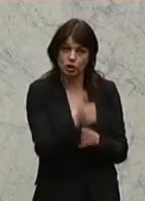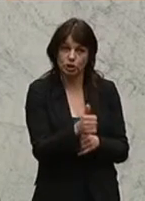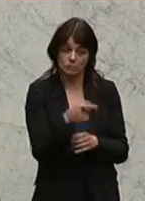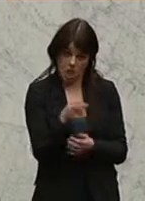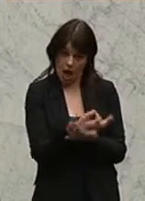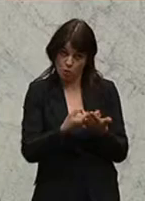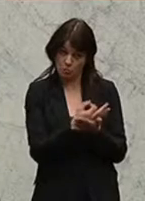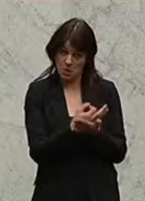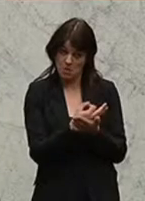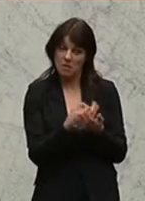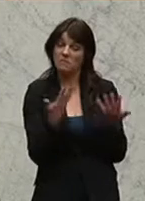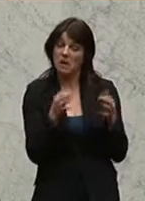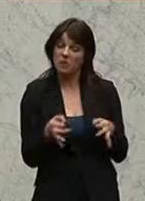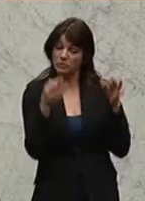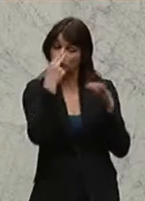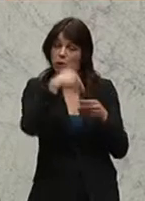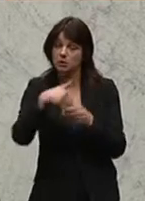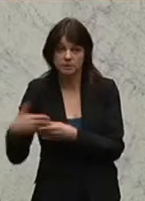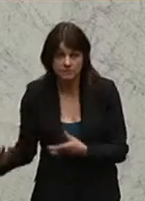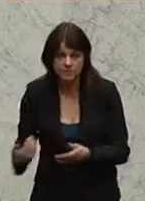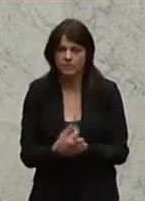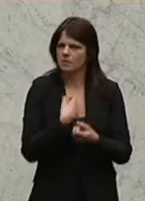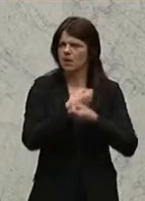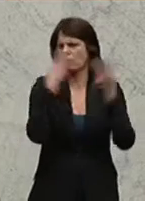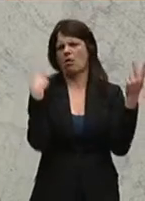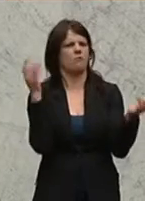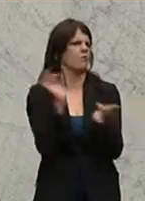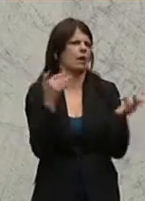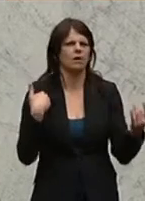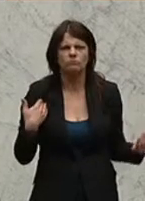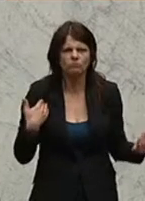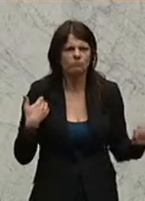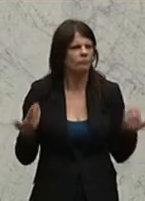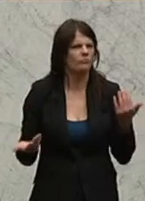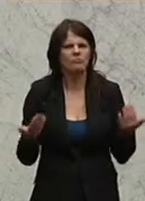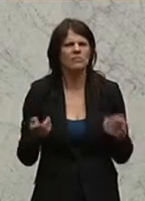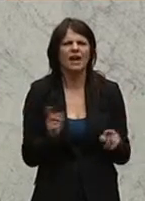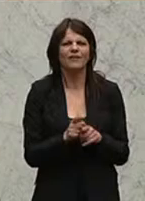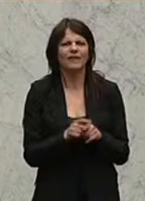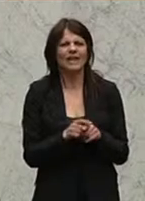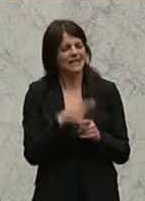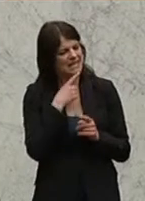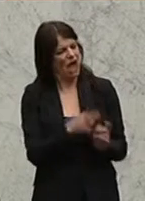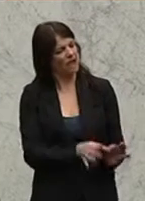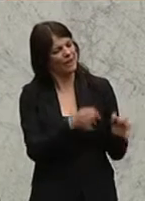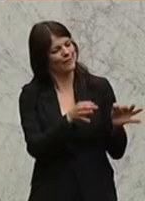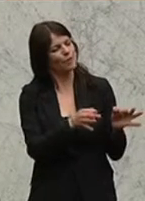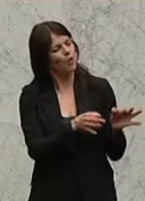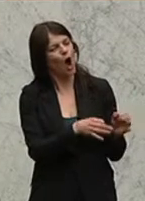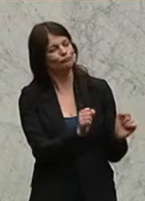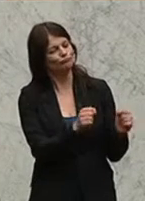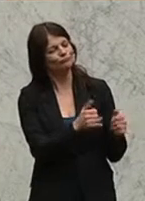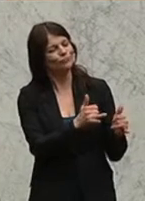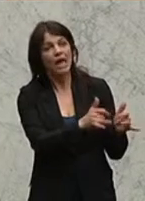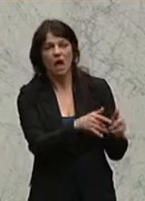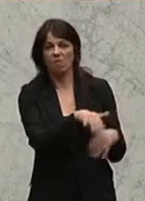Ausbildungsniveaus zu leisten. Und wir sprechen uns ganz klar dagegen aus, dass es hier zu einem Verwaschen von Qualifikationen kommt